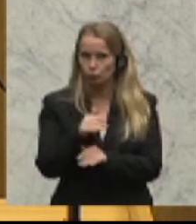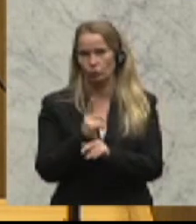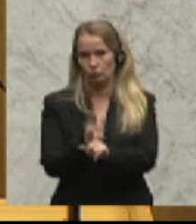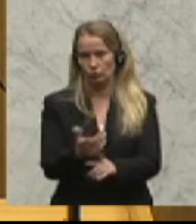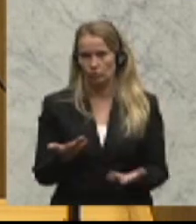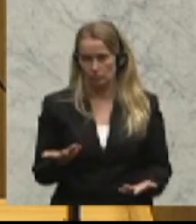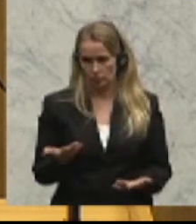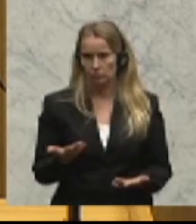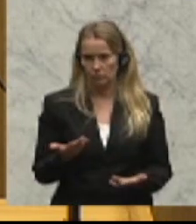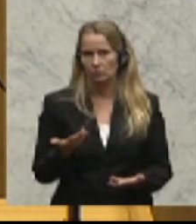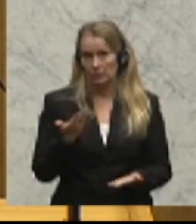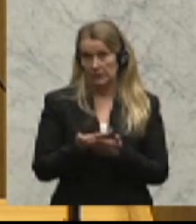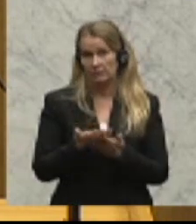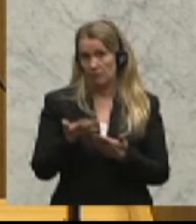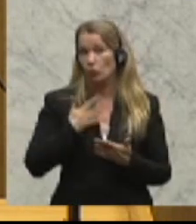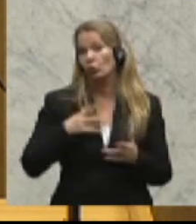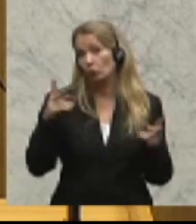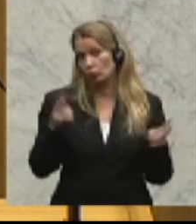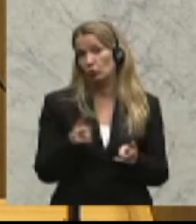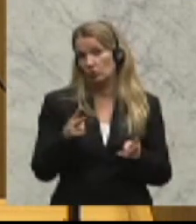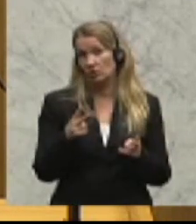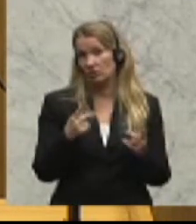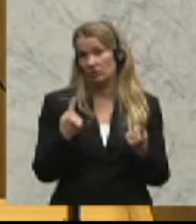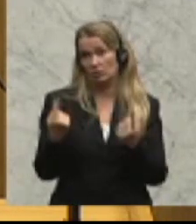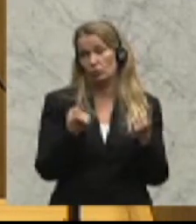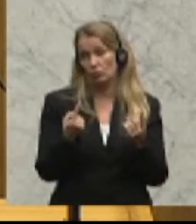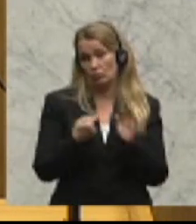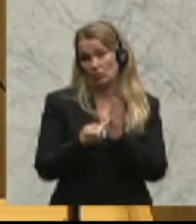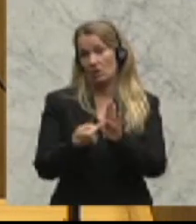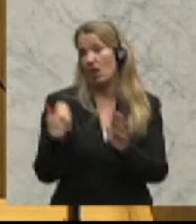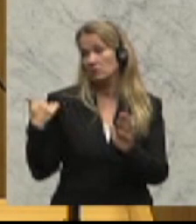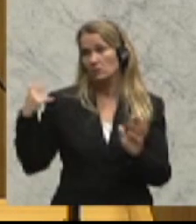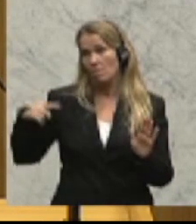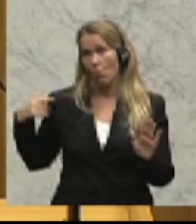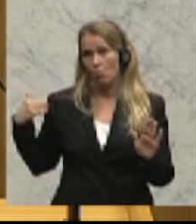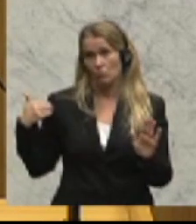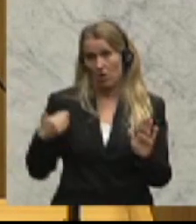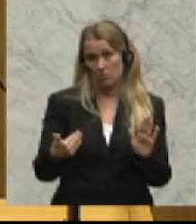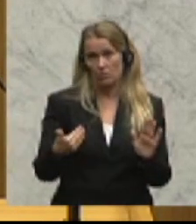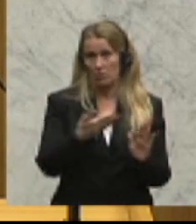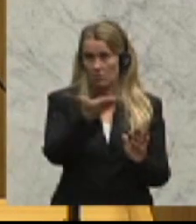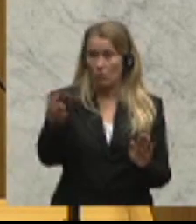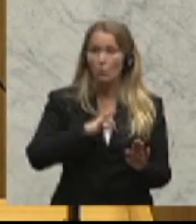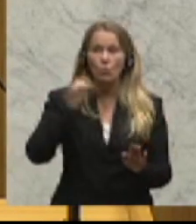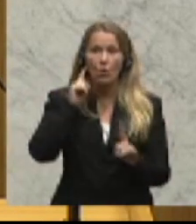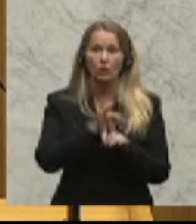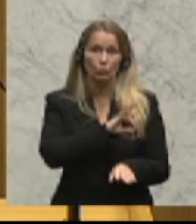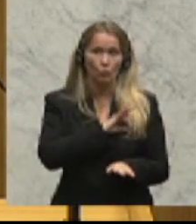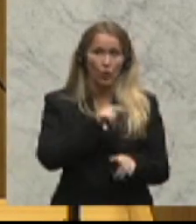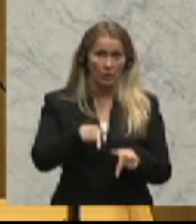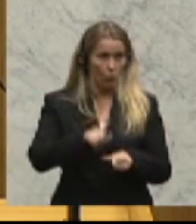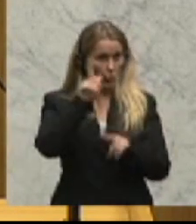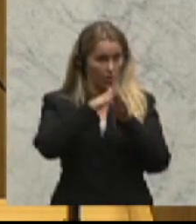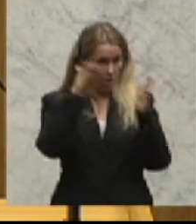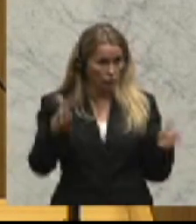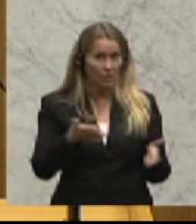Ich möchte deshalb einen kurzen Abriss der Ereignisse der letzten Monate hier den Kolleginnen und Kollegen des Hohen Hauses, den